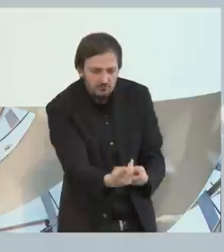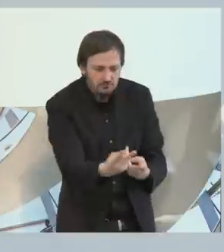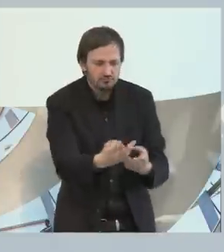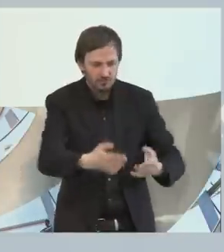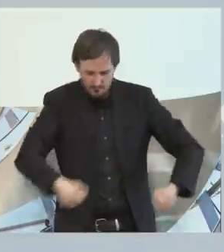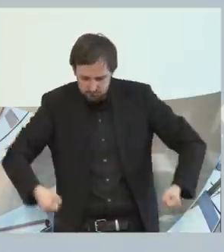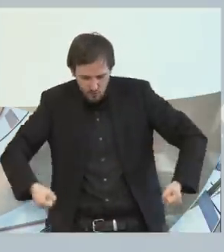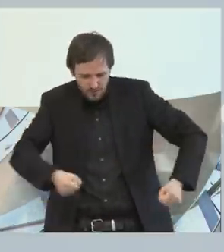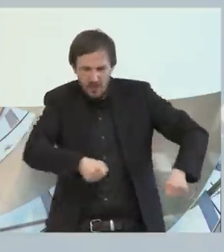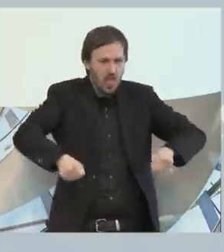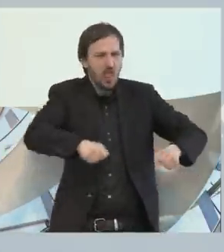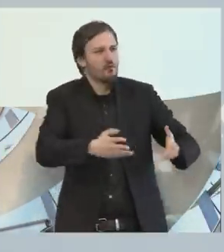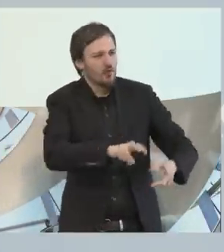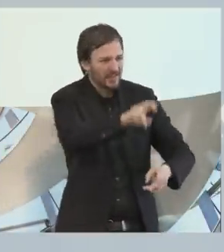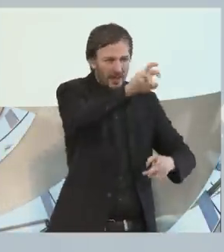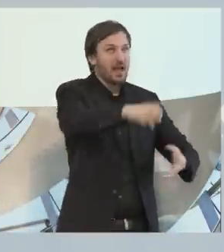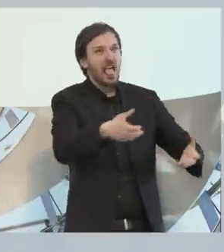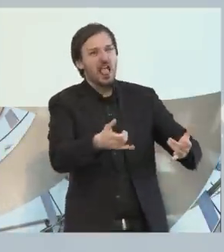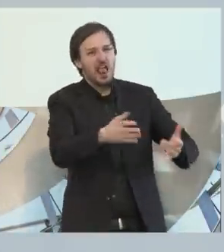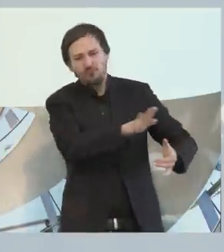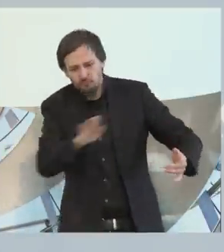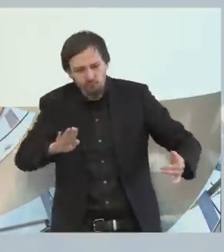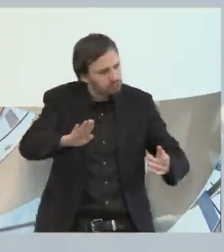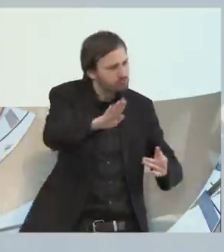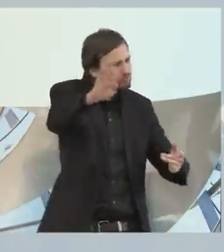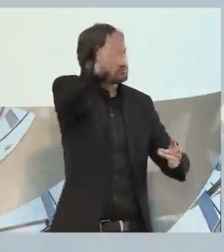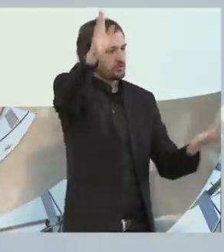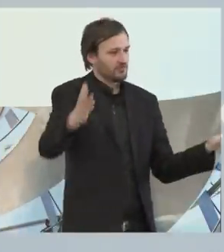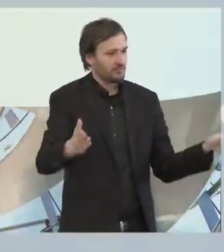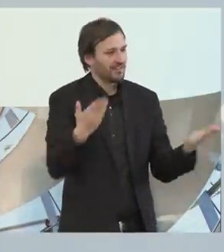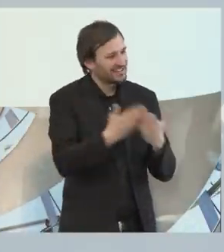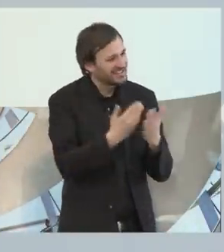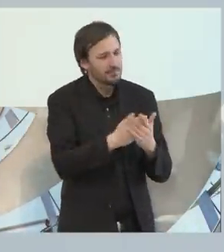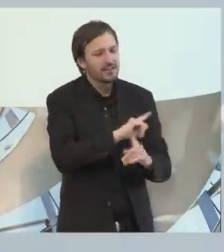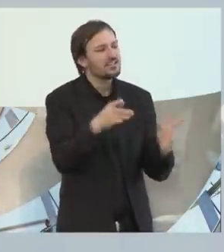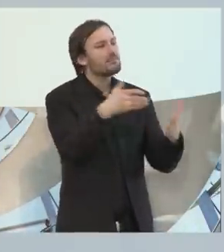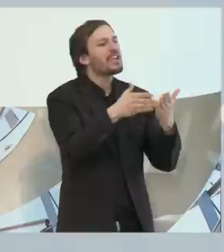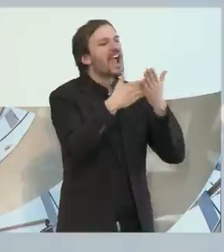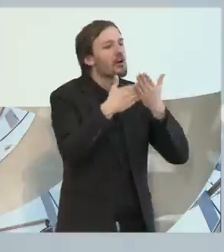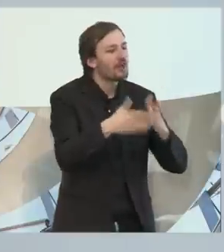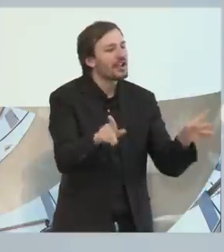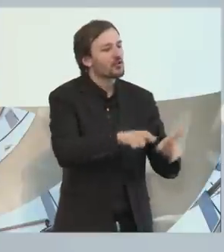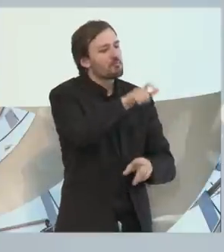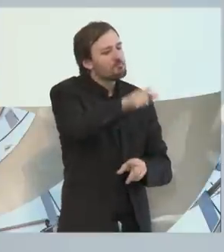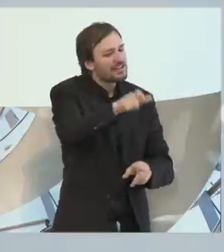Einkaufstüten. Das heißt, es geht nicht nur um Barrierefreiheit, es geht um menschengerechte Innenstädte.